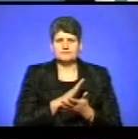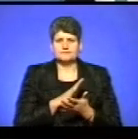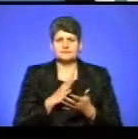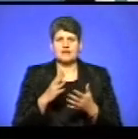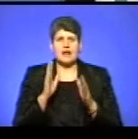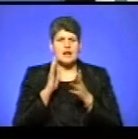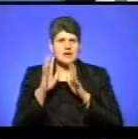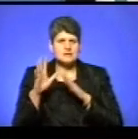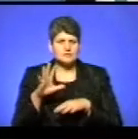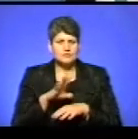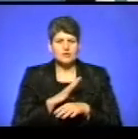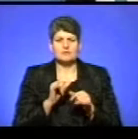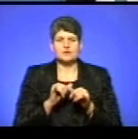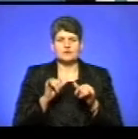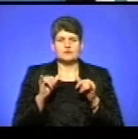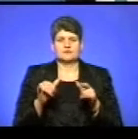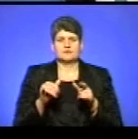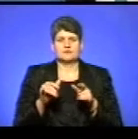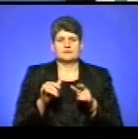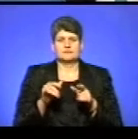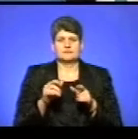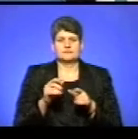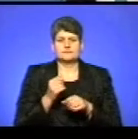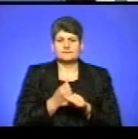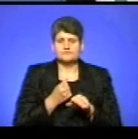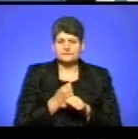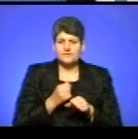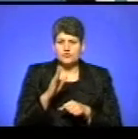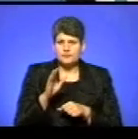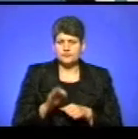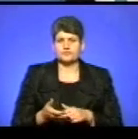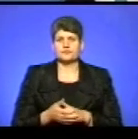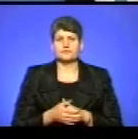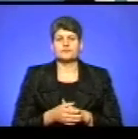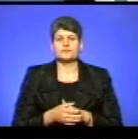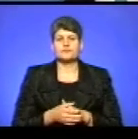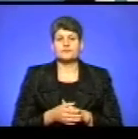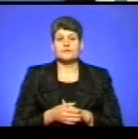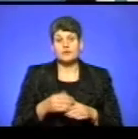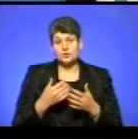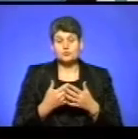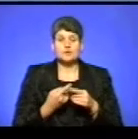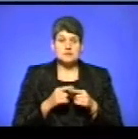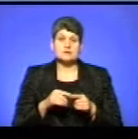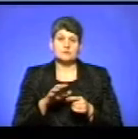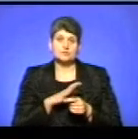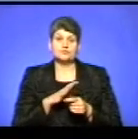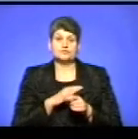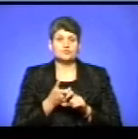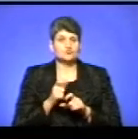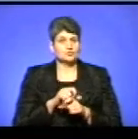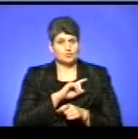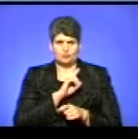Були розвинуті промисли, виробництва. Тобто це був дуже